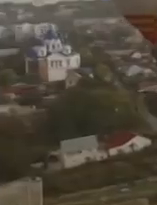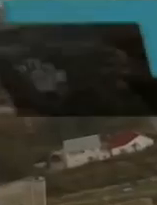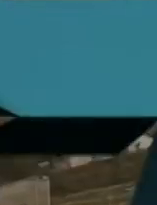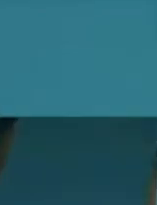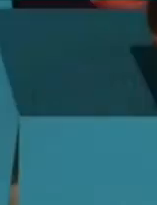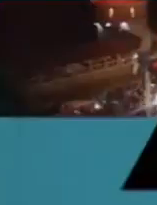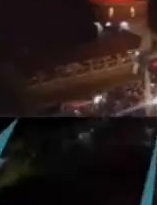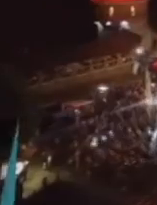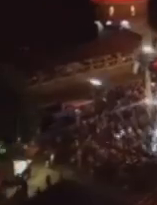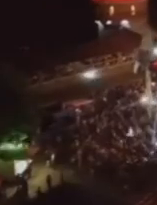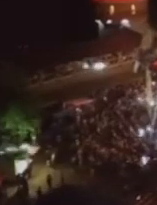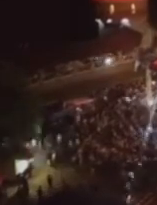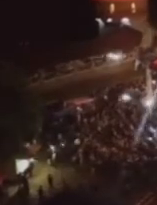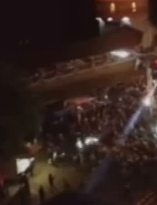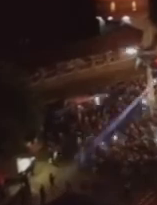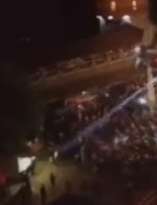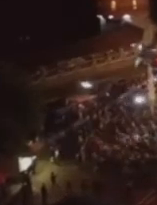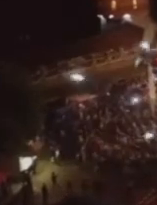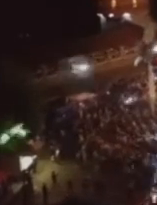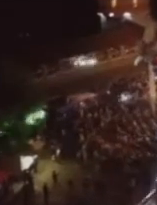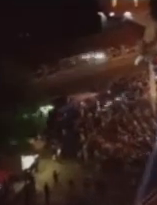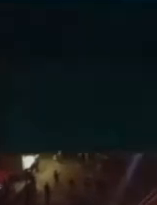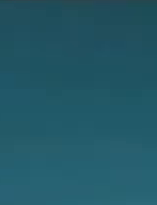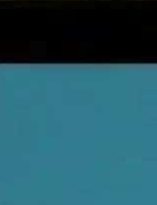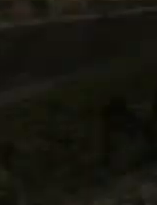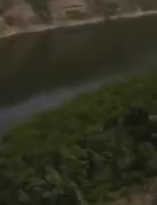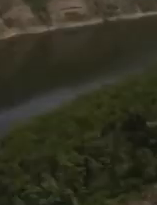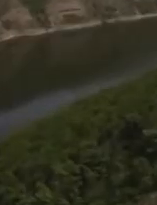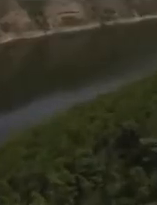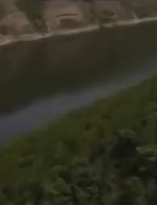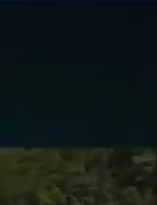пані Світлану, пані Світлану, пані Світлану.